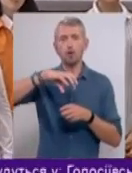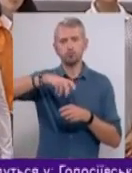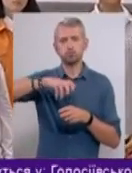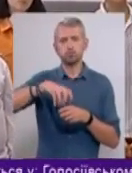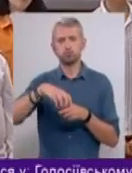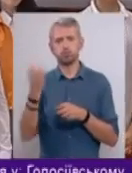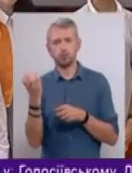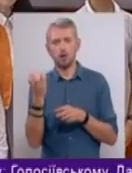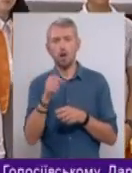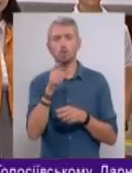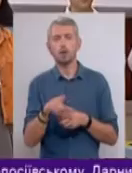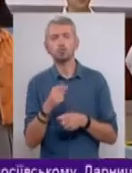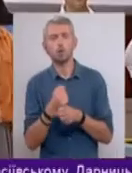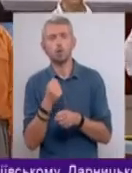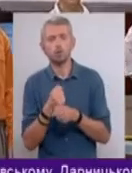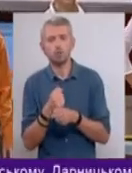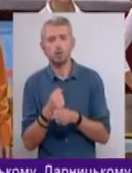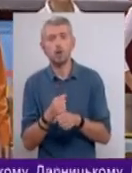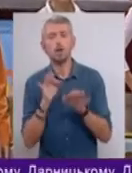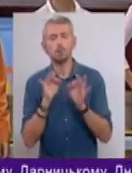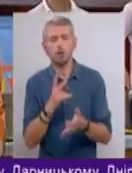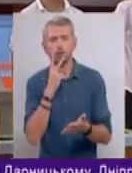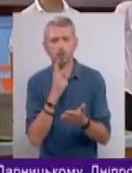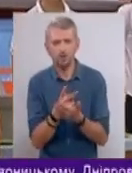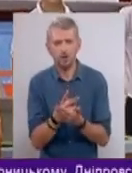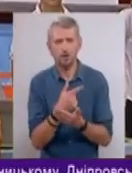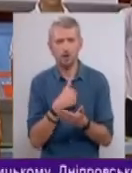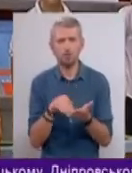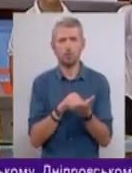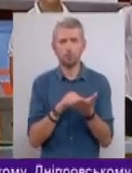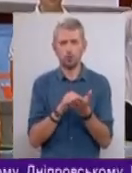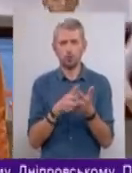А з пляшками що робимо? Правильно показали, але я повторюю.